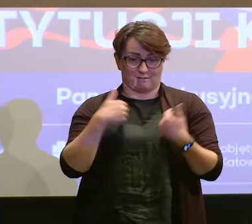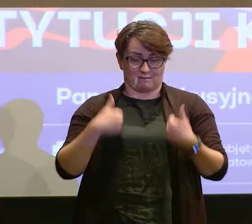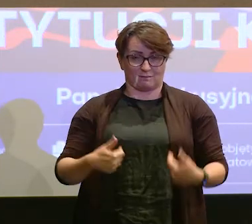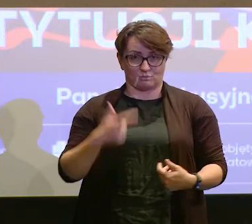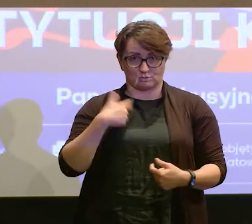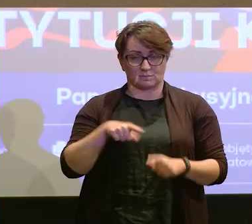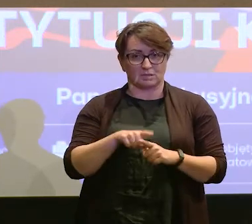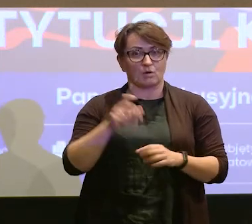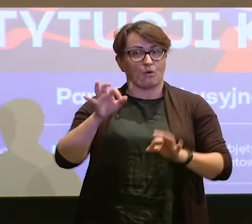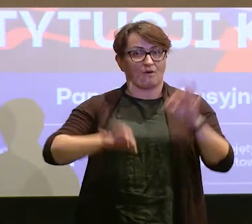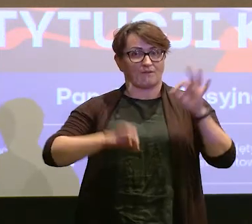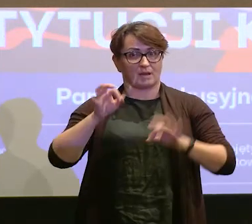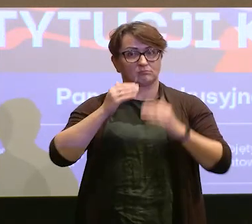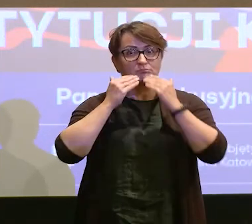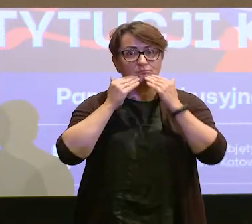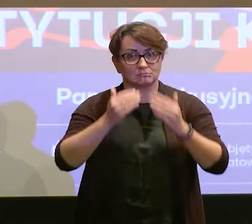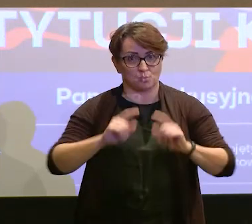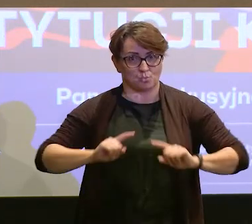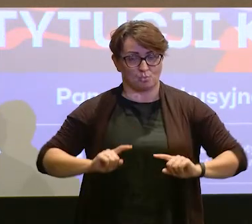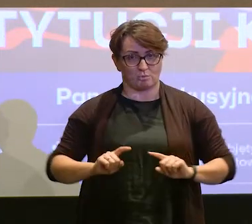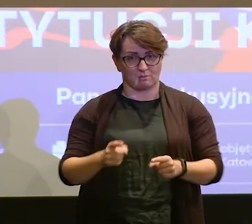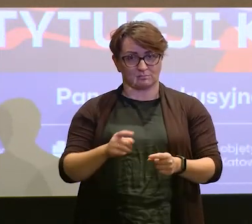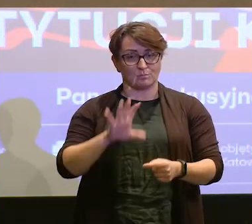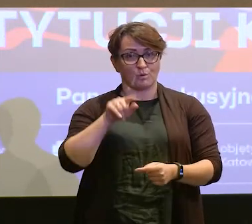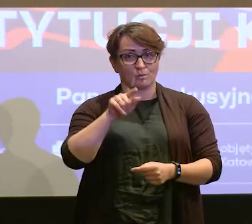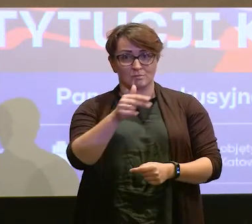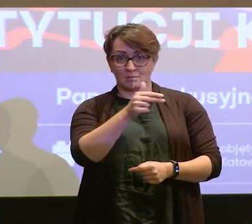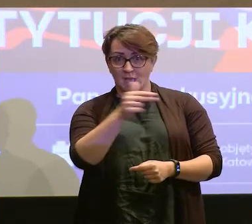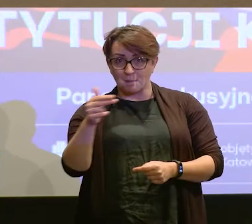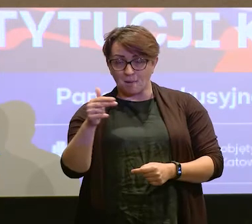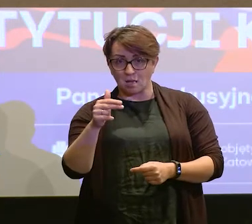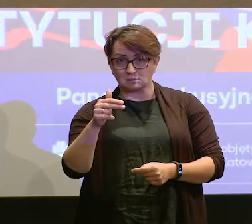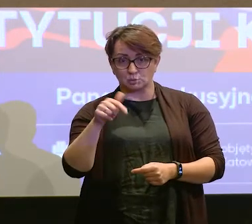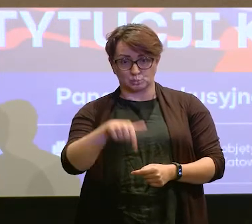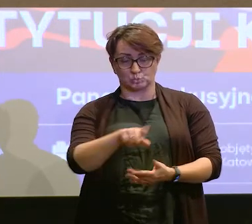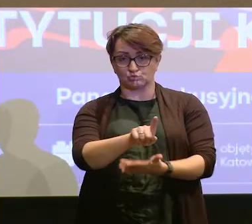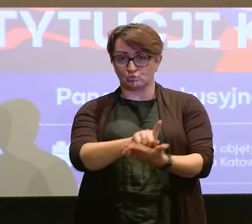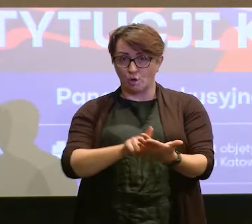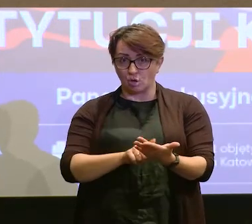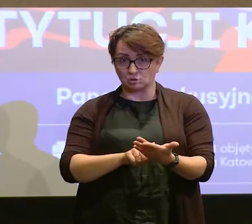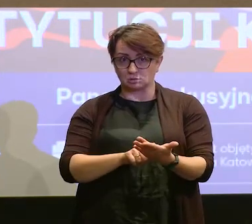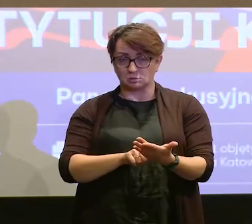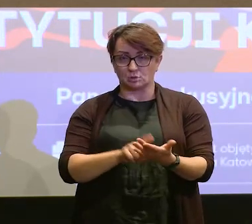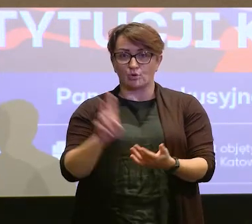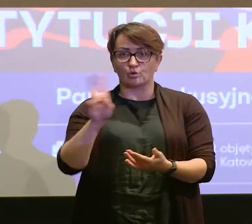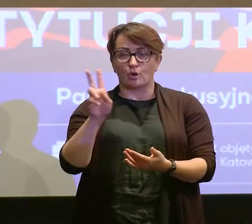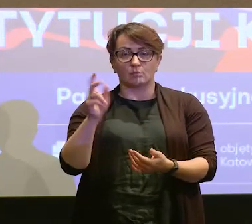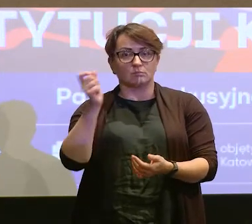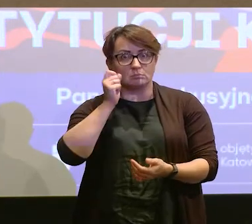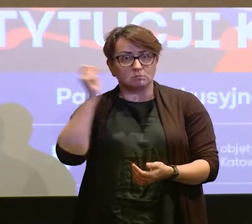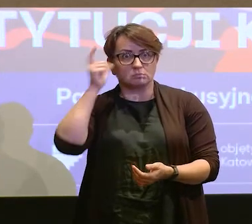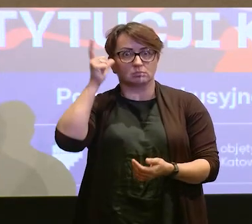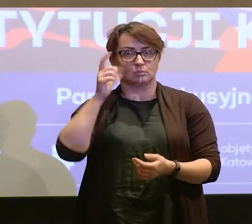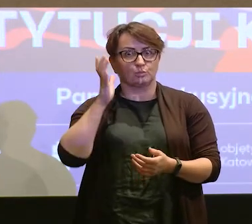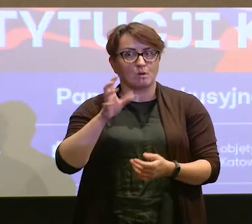za tą konferencję. Za to, że nad tym tematem na Śląsku ktoś się